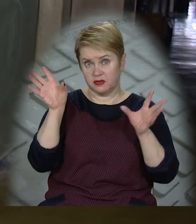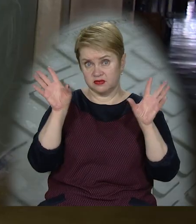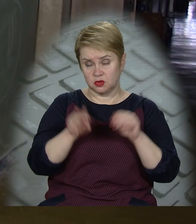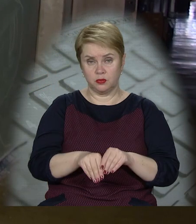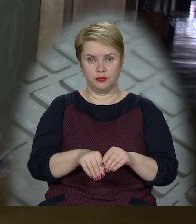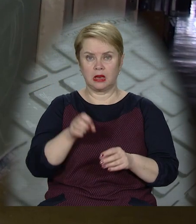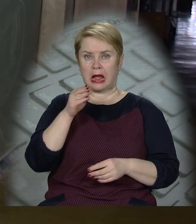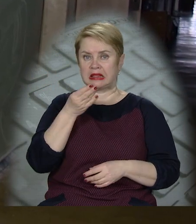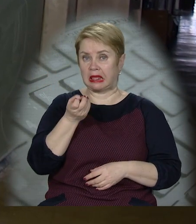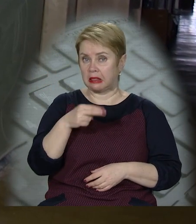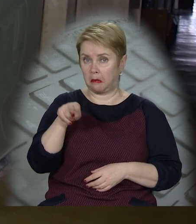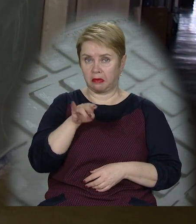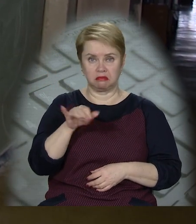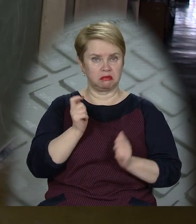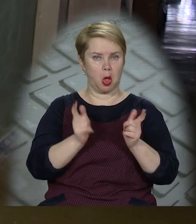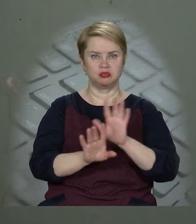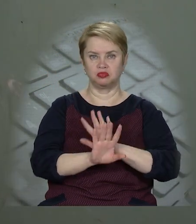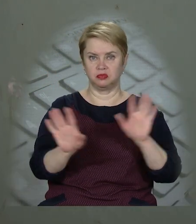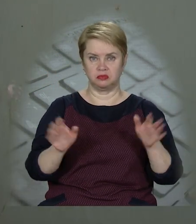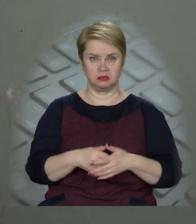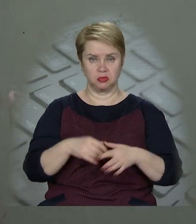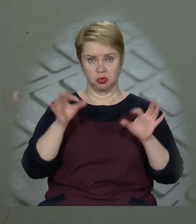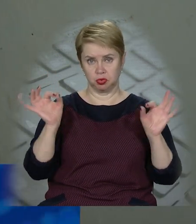А от Тетяна Петрівна не згодна.